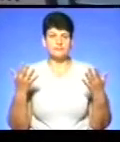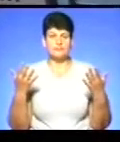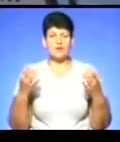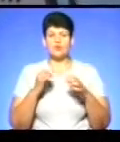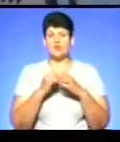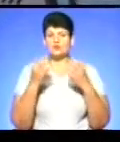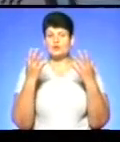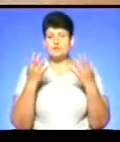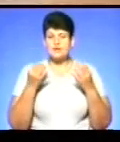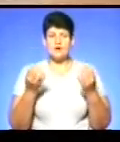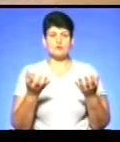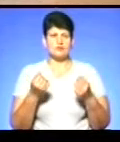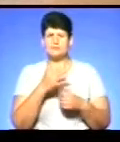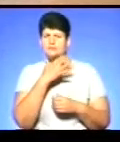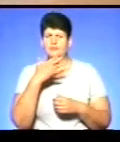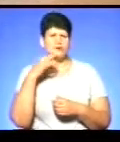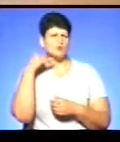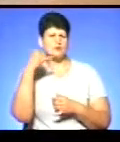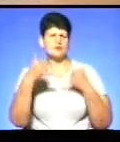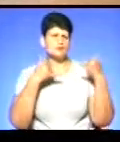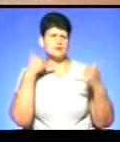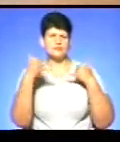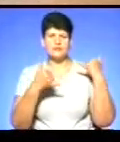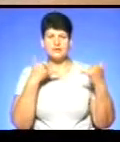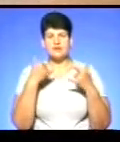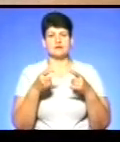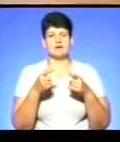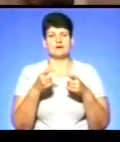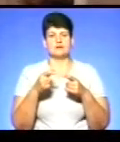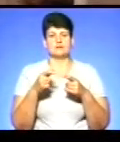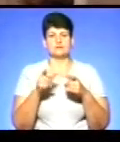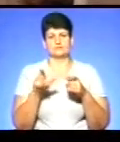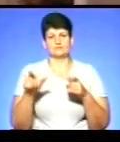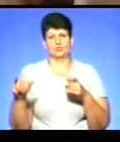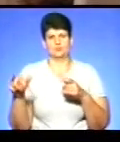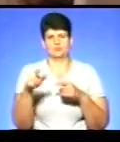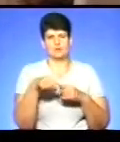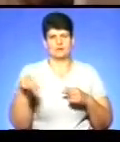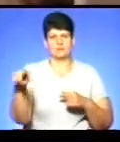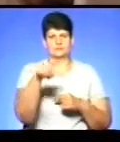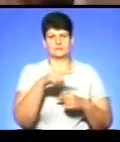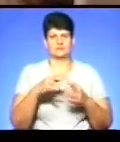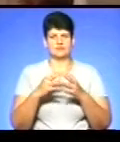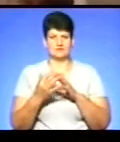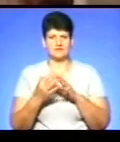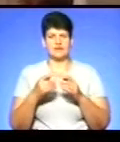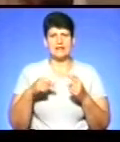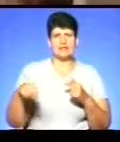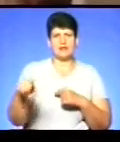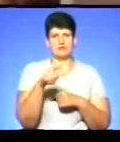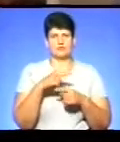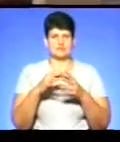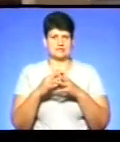установи надходять десятки дзвінків від ватутінців та мешканців навколишніх сіл. Наші села в округі, які